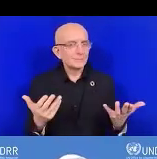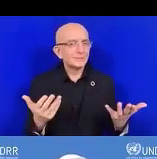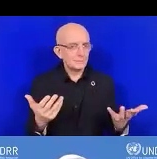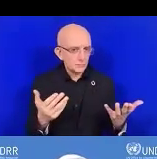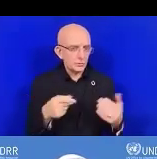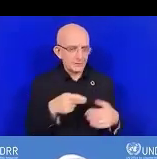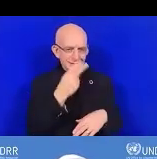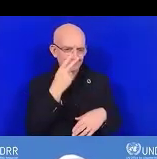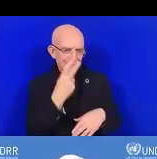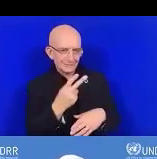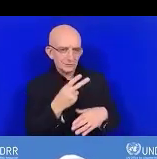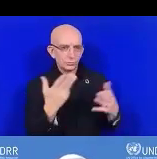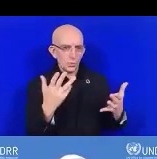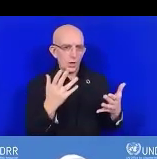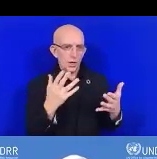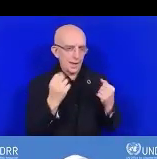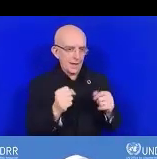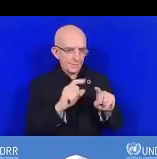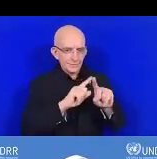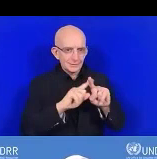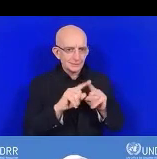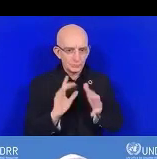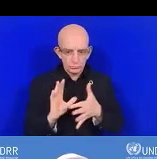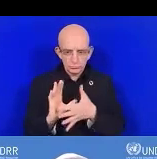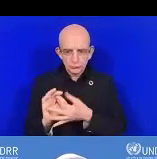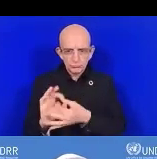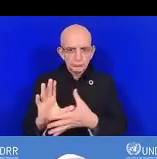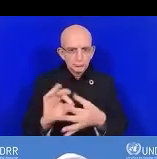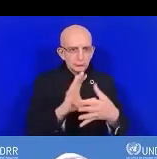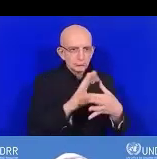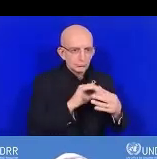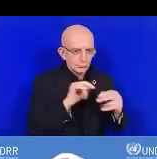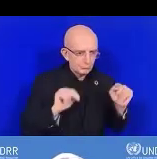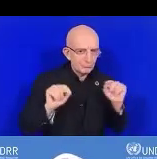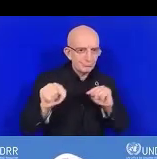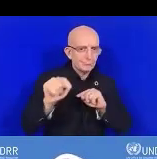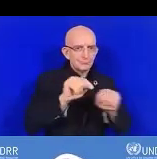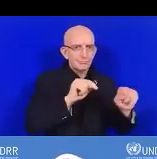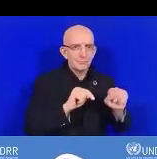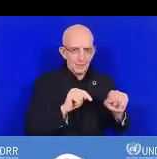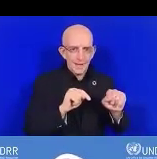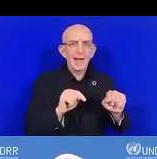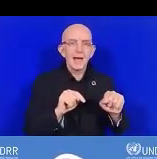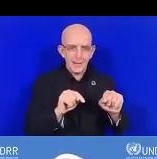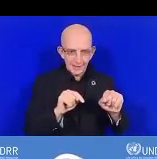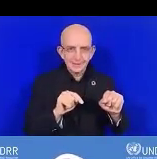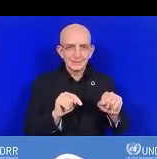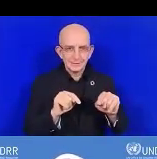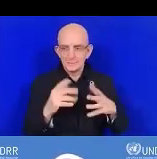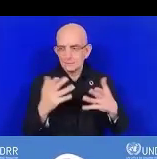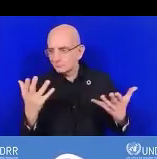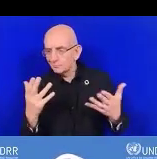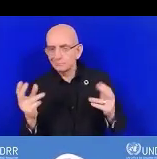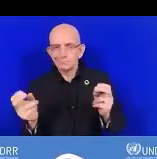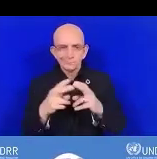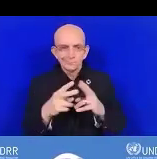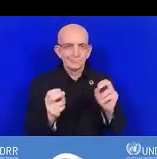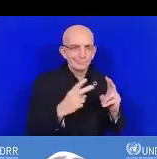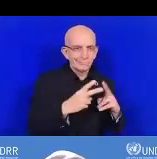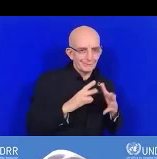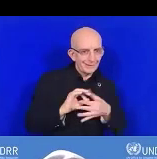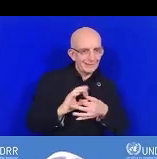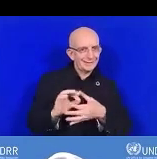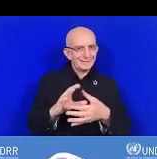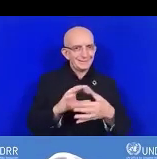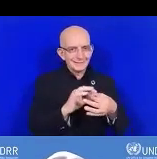réponse efficace aux catastrophes et récupération. Donc, en fait, ça couvre toutes les